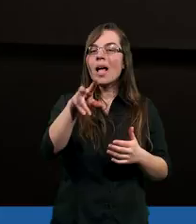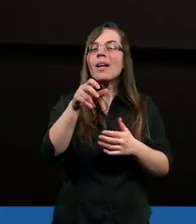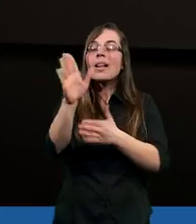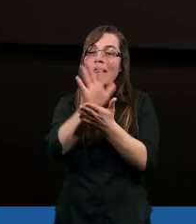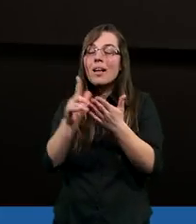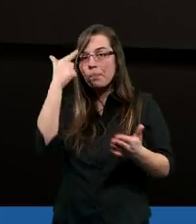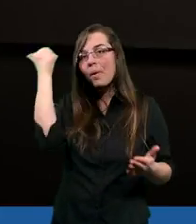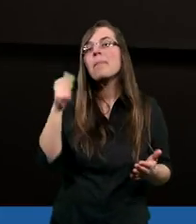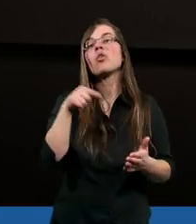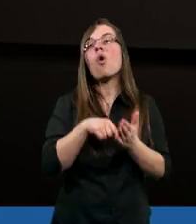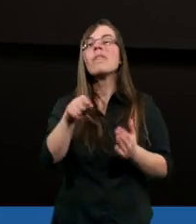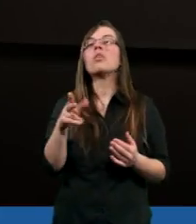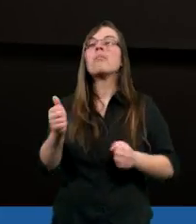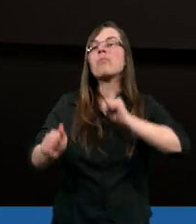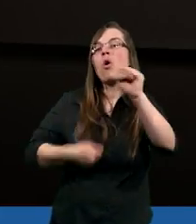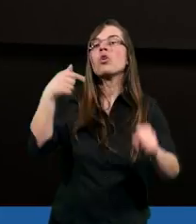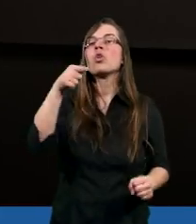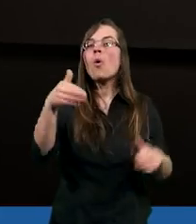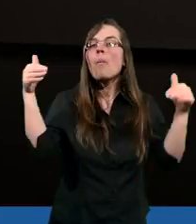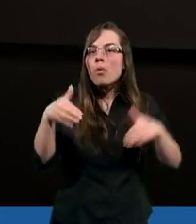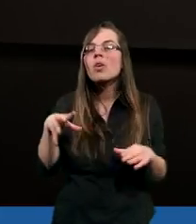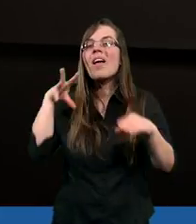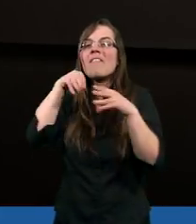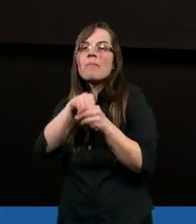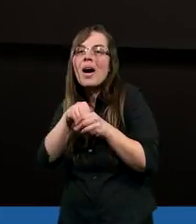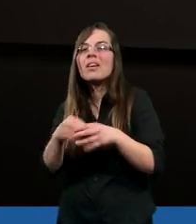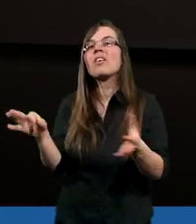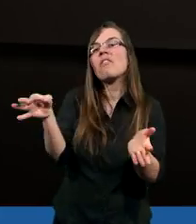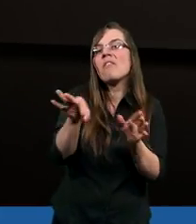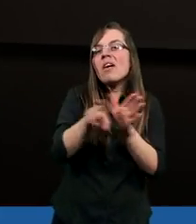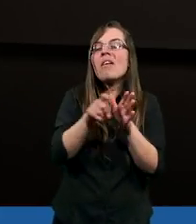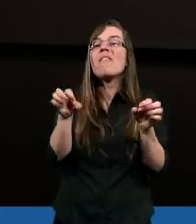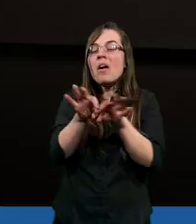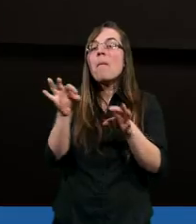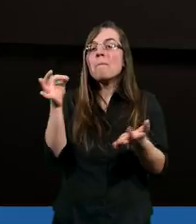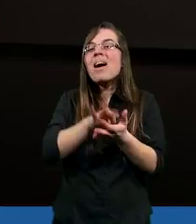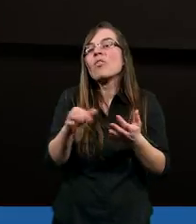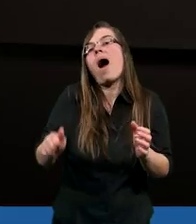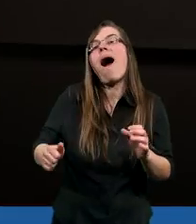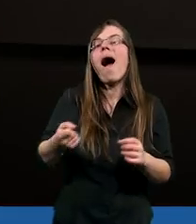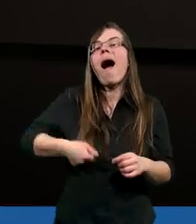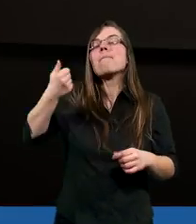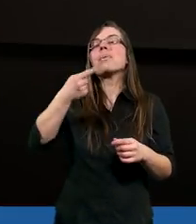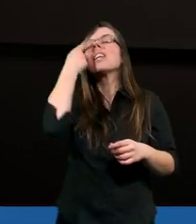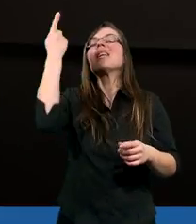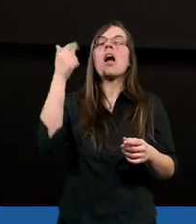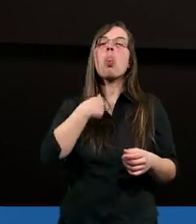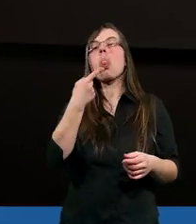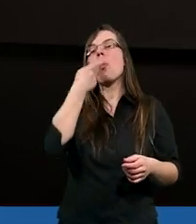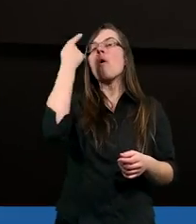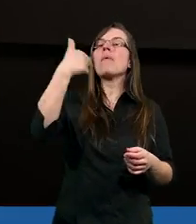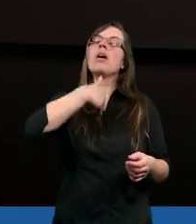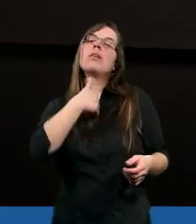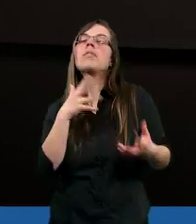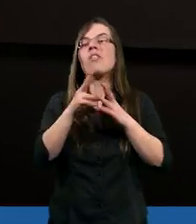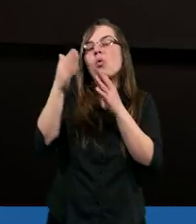pamięciowy, ponieważ można popaść w pewną panikę nawet, czy w pewien strach, to czy ja